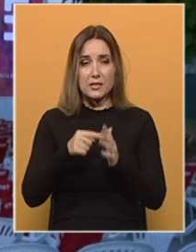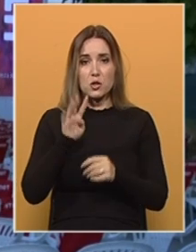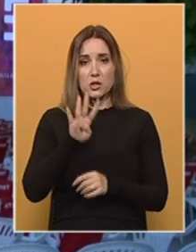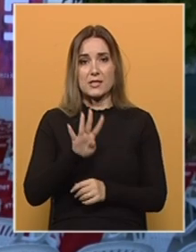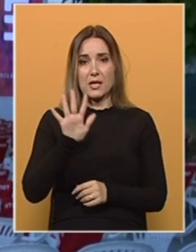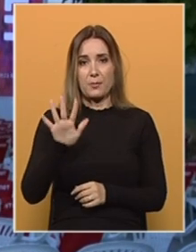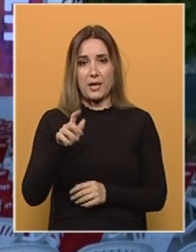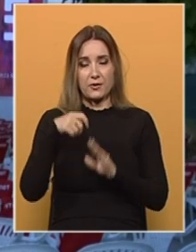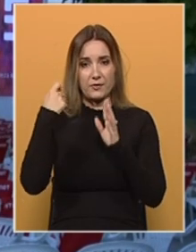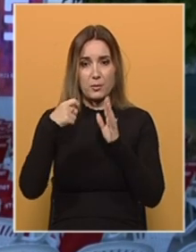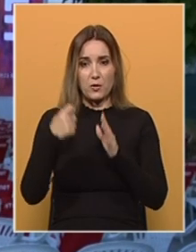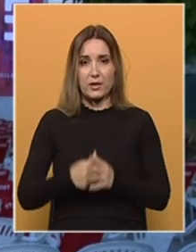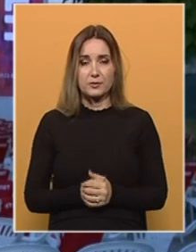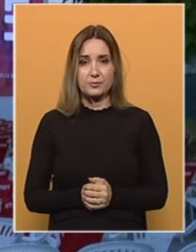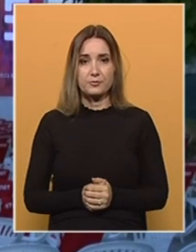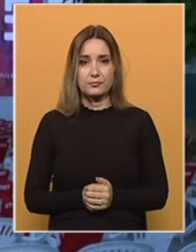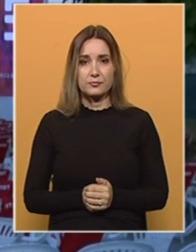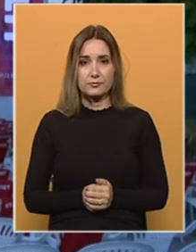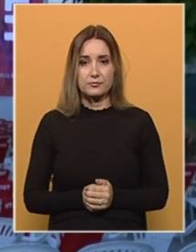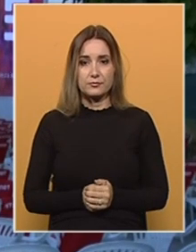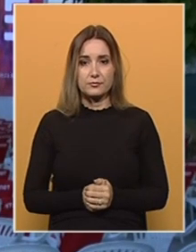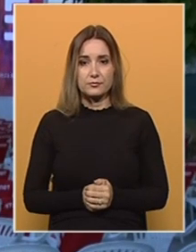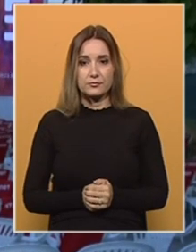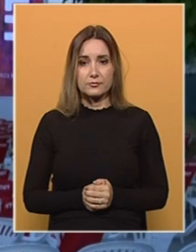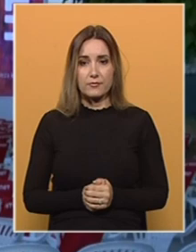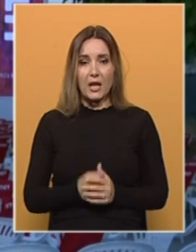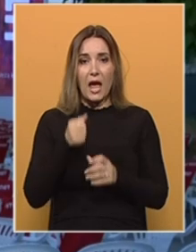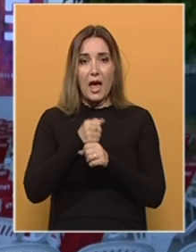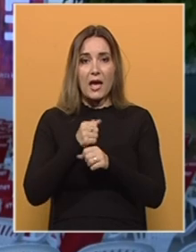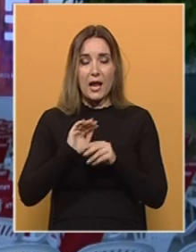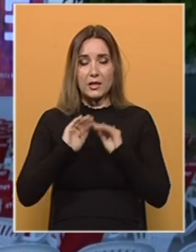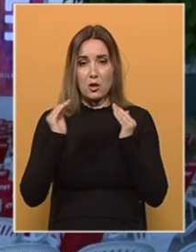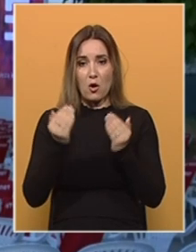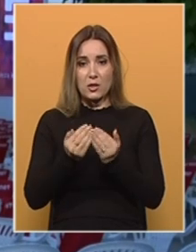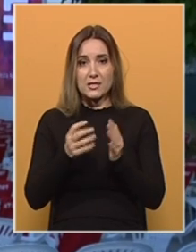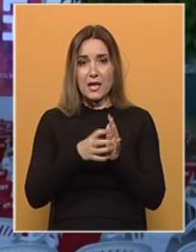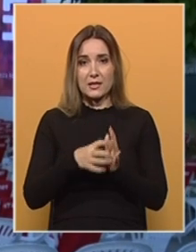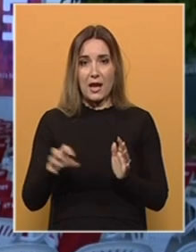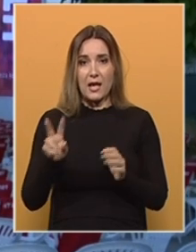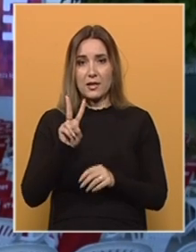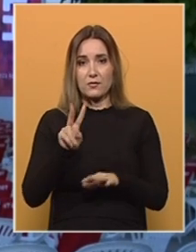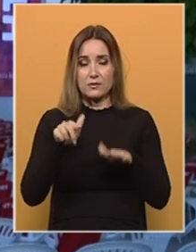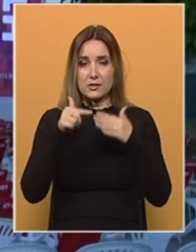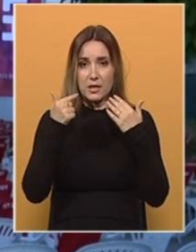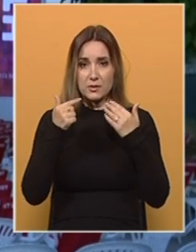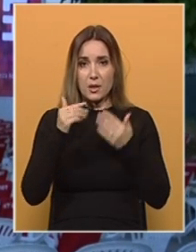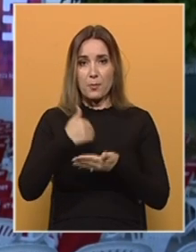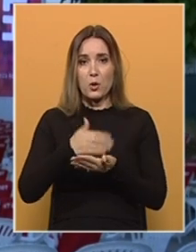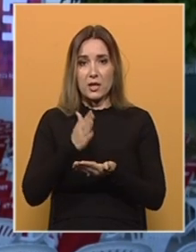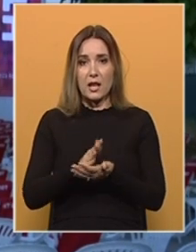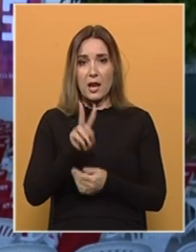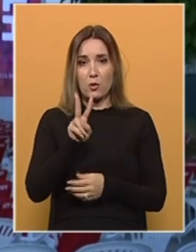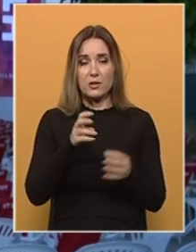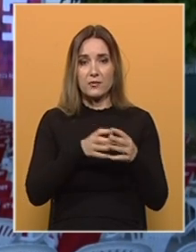filmova. Nećemo iz osnovi spomenuti radionice? Radionica traje dva tjedna već, podijeljena je u